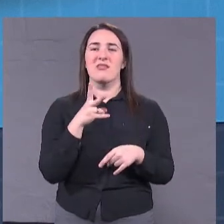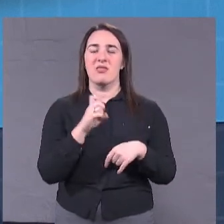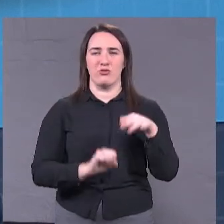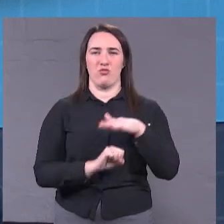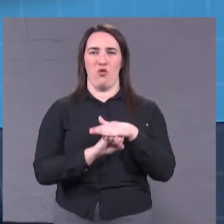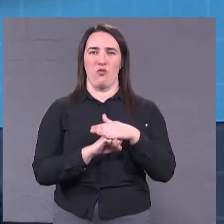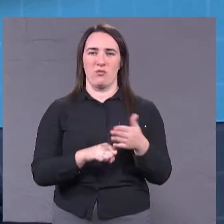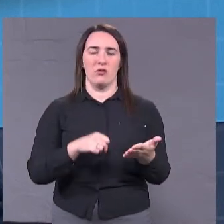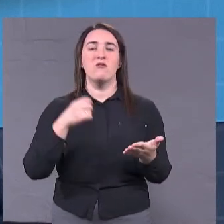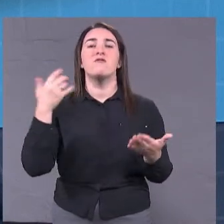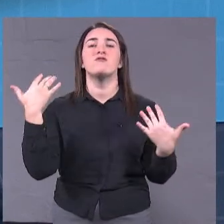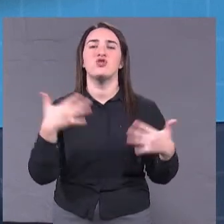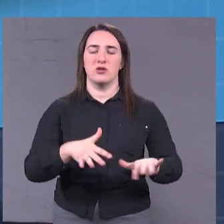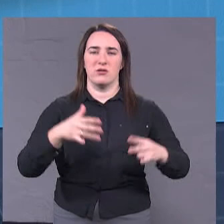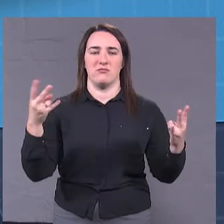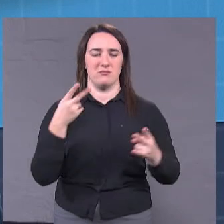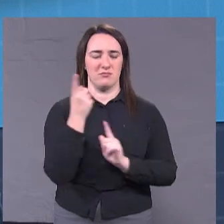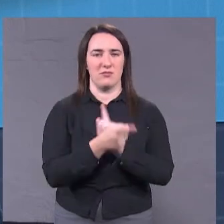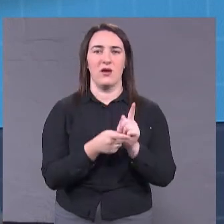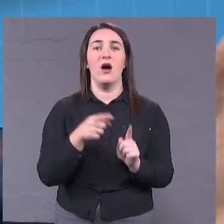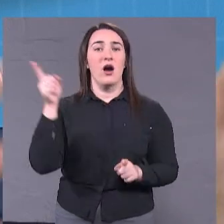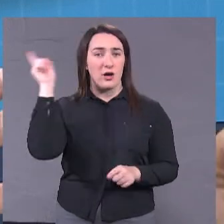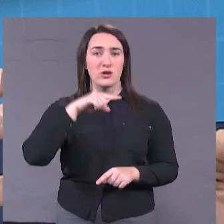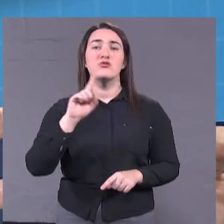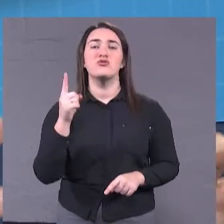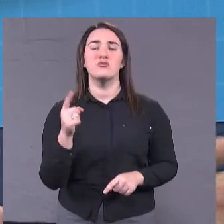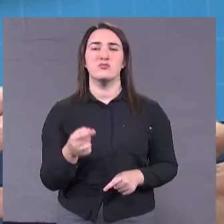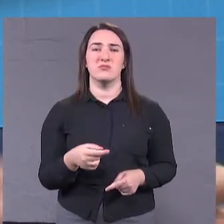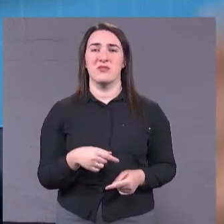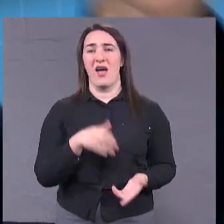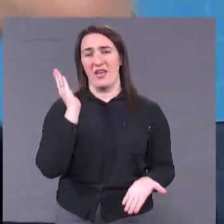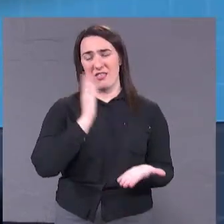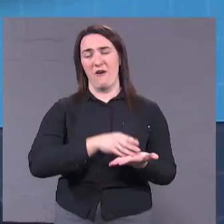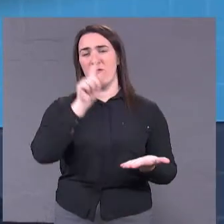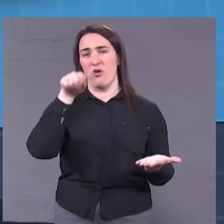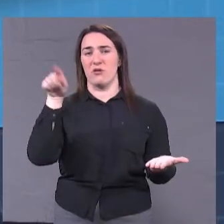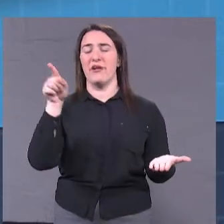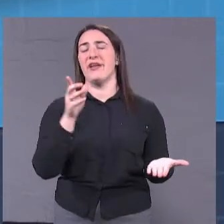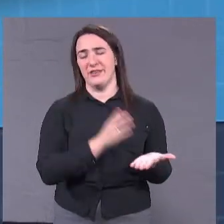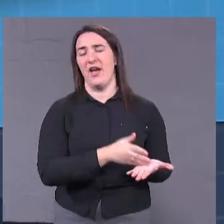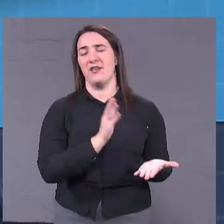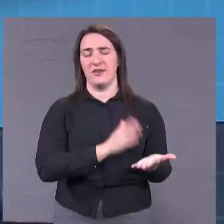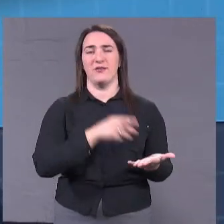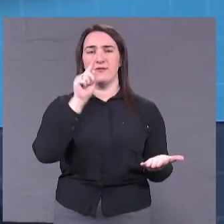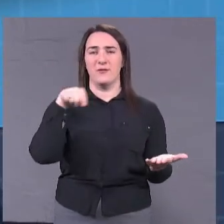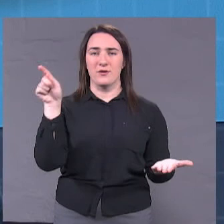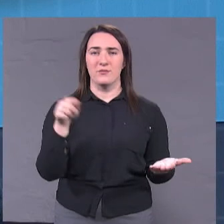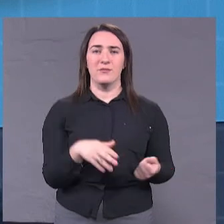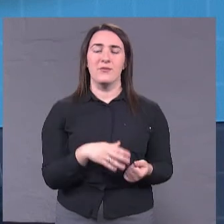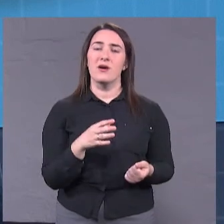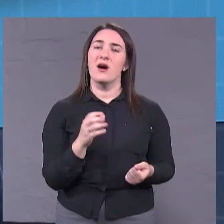а знаєте, чому не подняла? Вона є формально, є стратегія розвиття? Є. А здесь